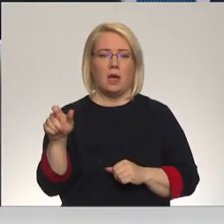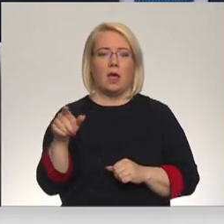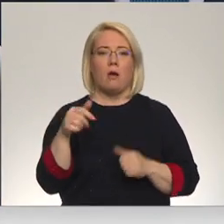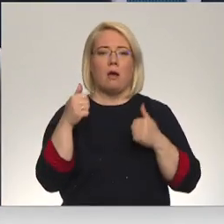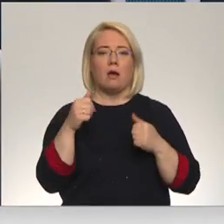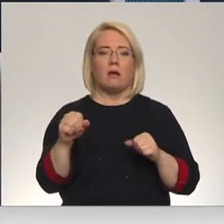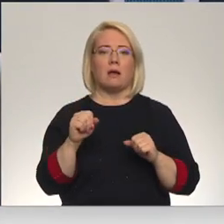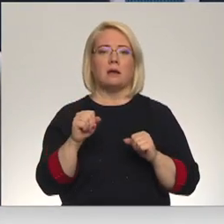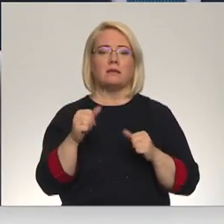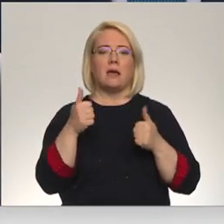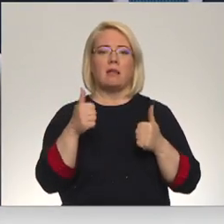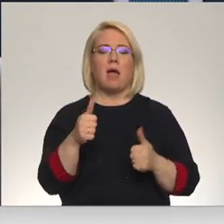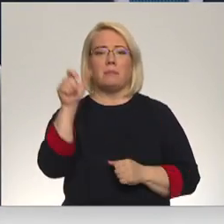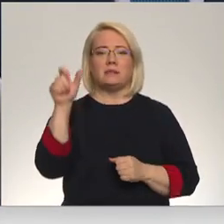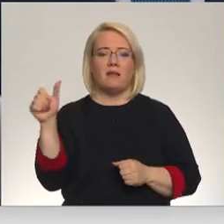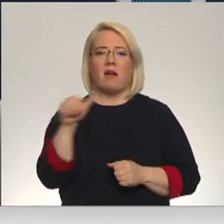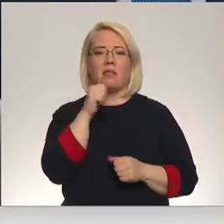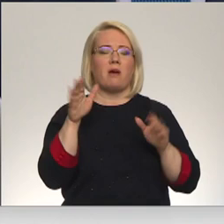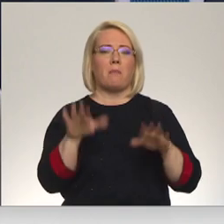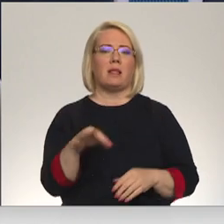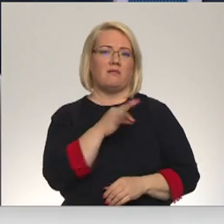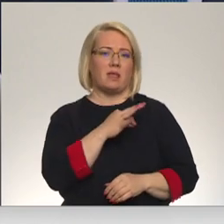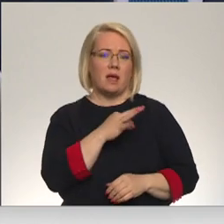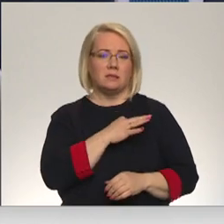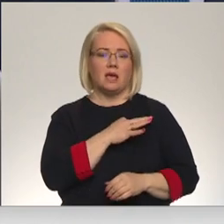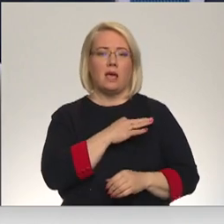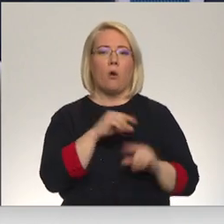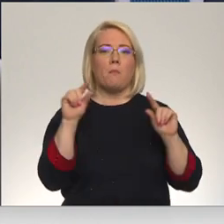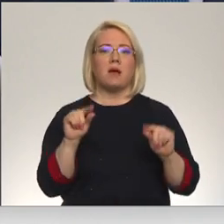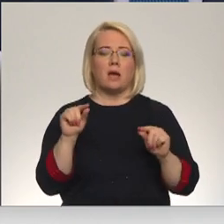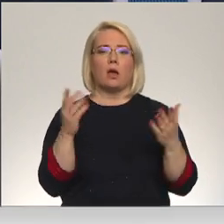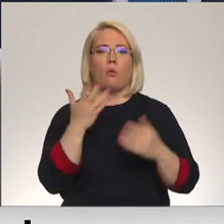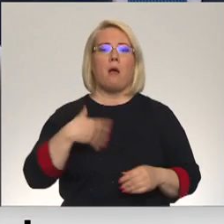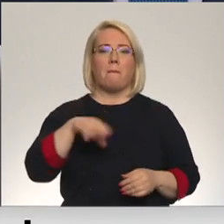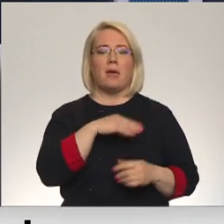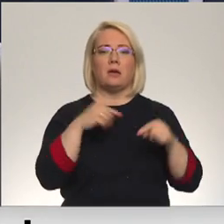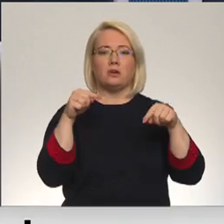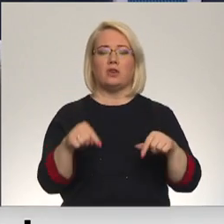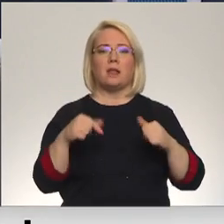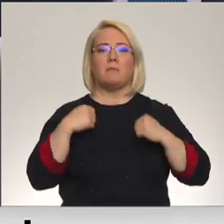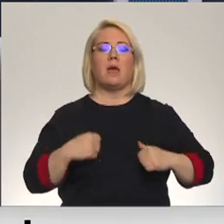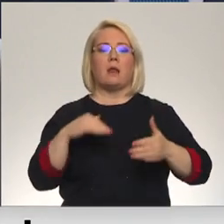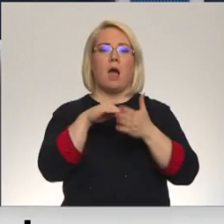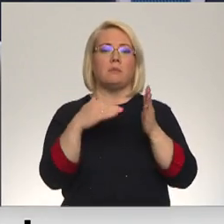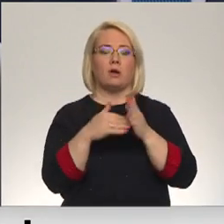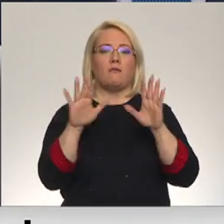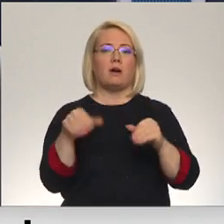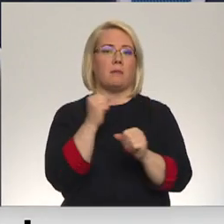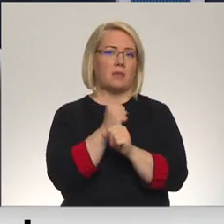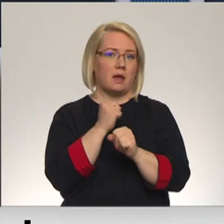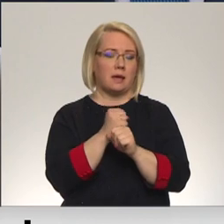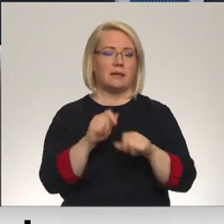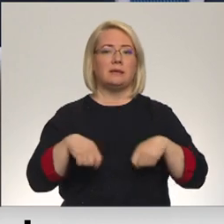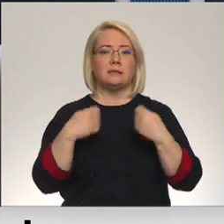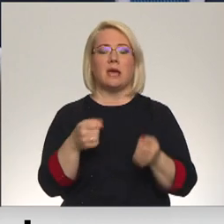nedrīkst palikt vienaldzīgi un mazākais, ko mēs šeit miera apstākļos varam darīt, tas ir sniegt